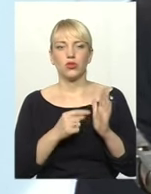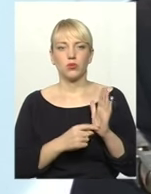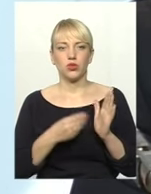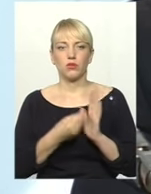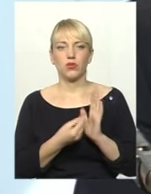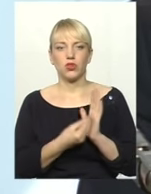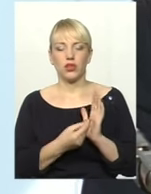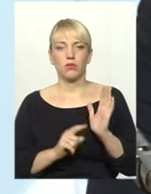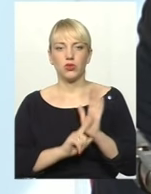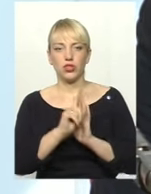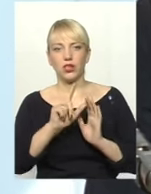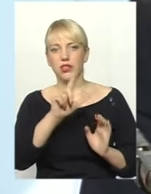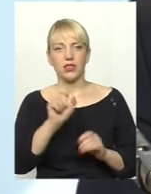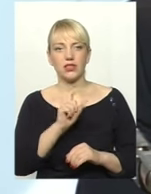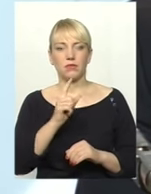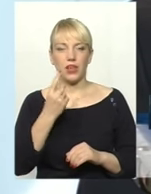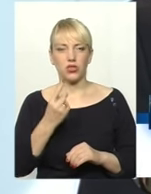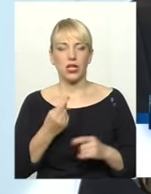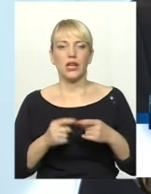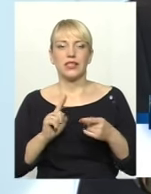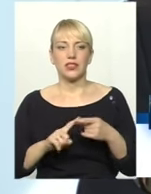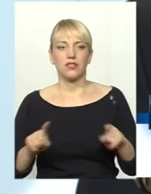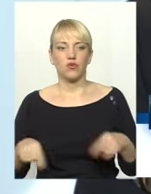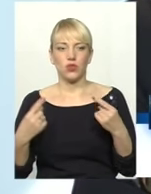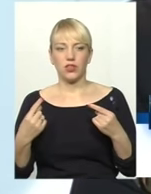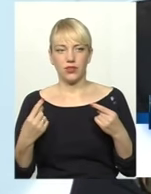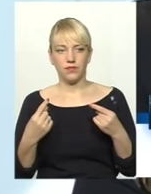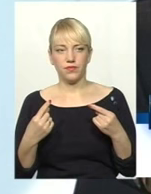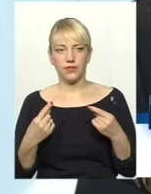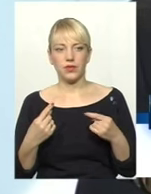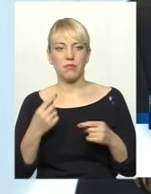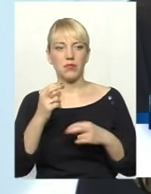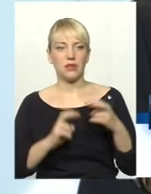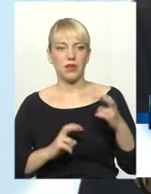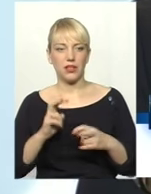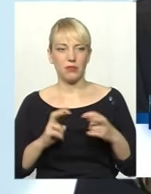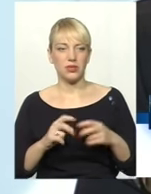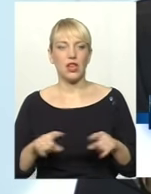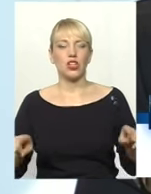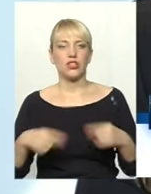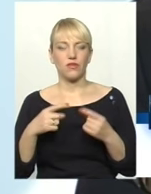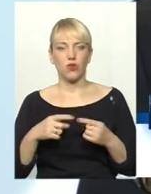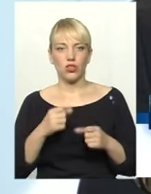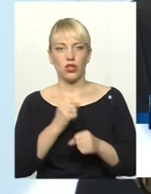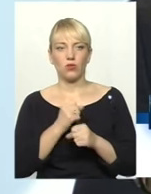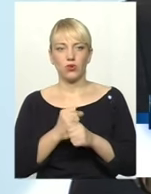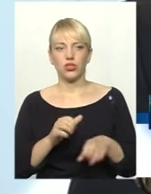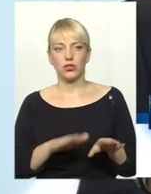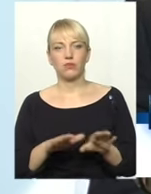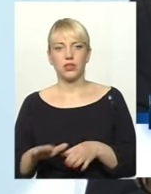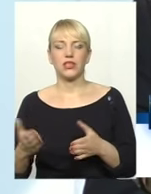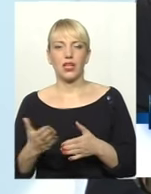бюджету починається найперше з створення підприємств, створення робочих місць ті, які